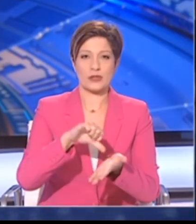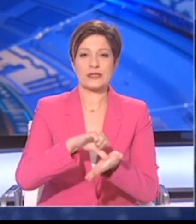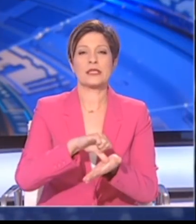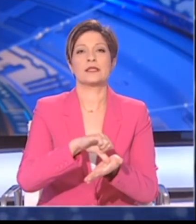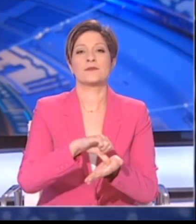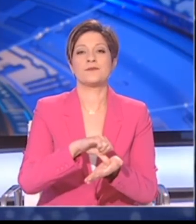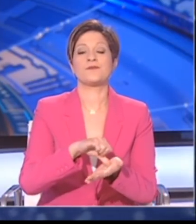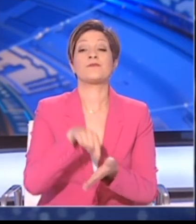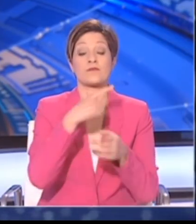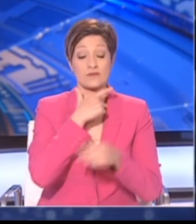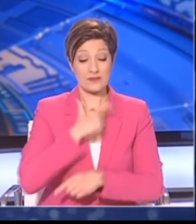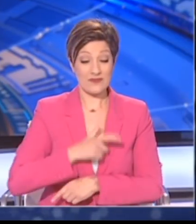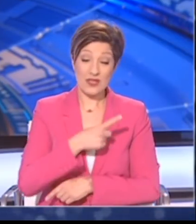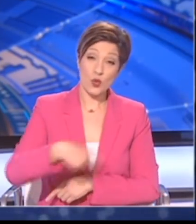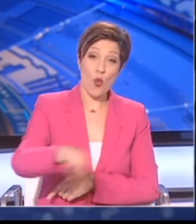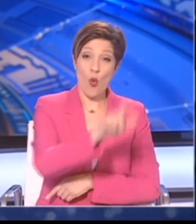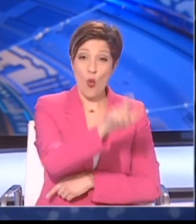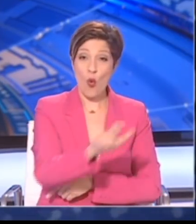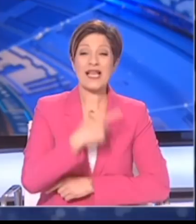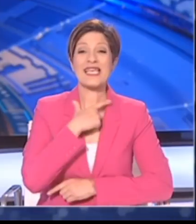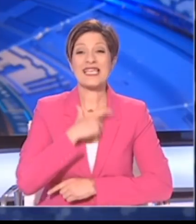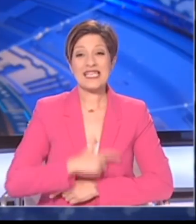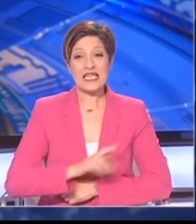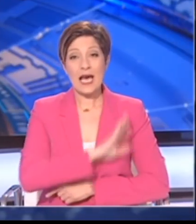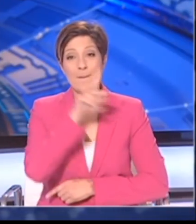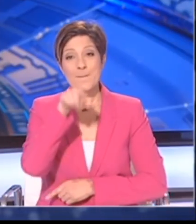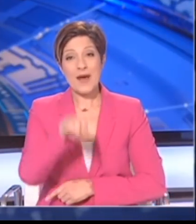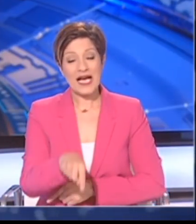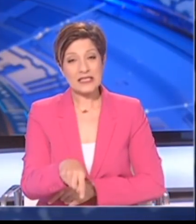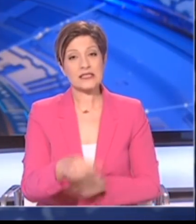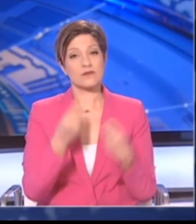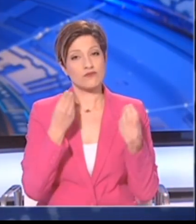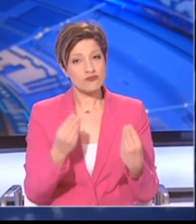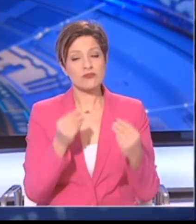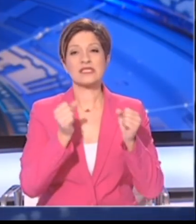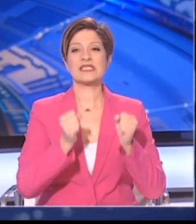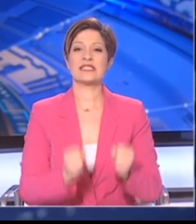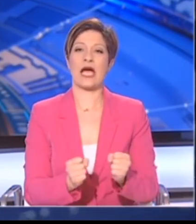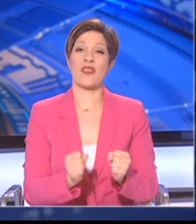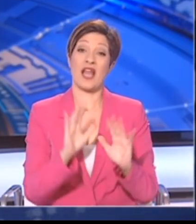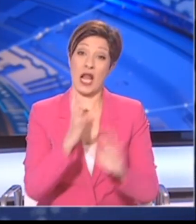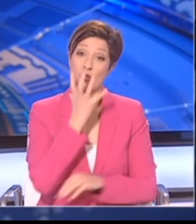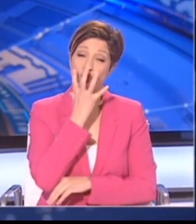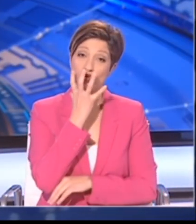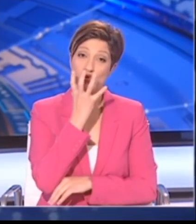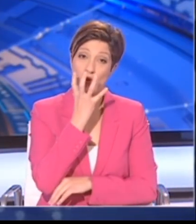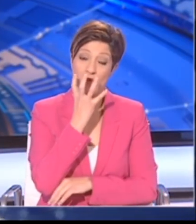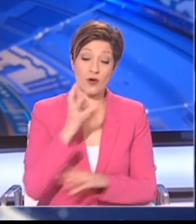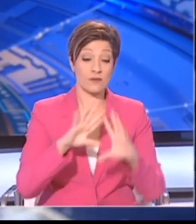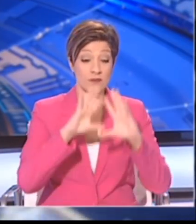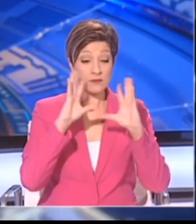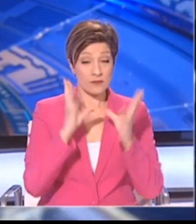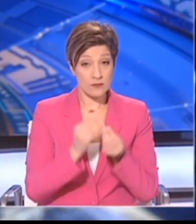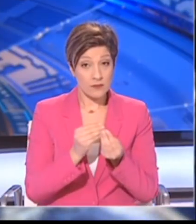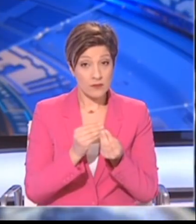Λευκοσίας. Η κατάσταση όλων αυτών των ασθενών μέχρι τη στιγμή αυτή είναι σταθερή, αλλά κρίσιμη. Συνολικά,